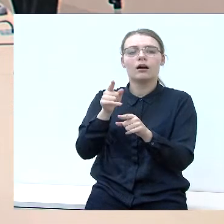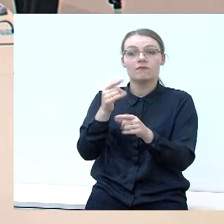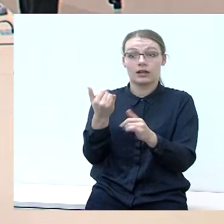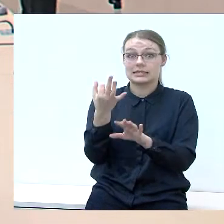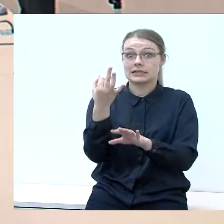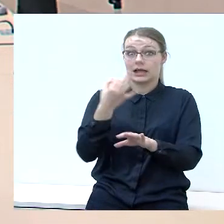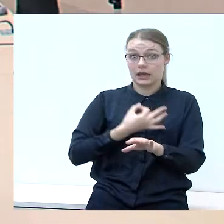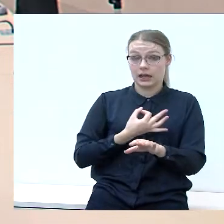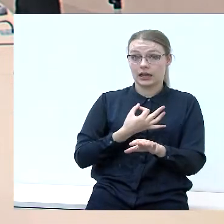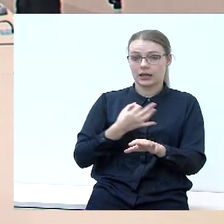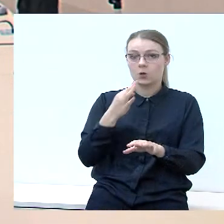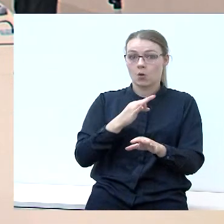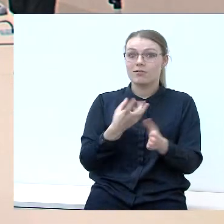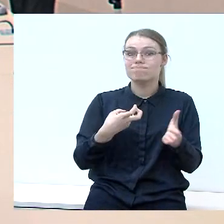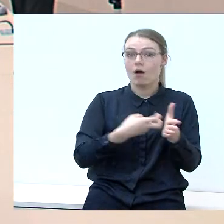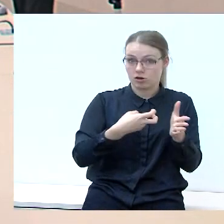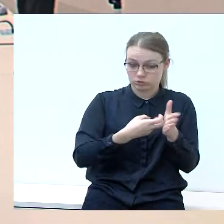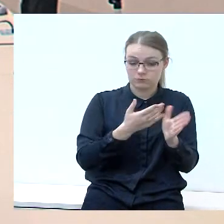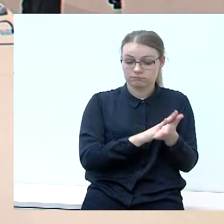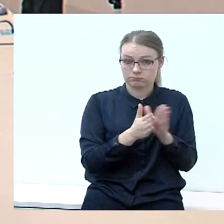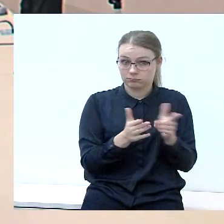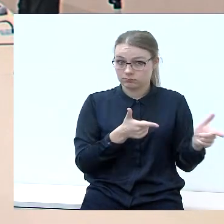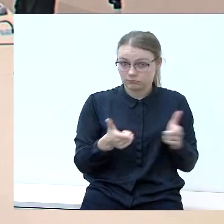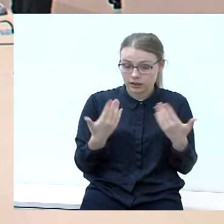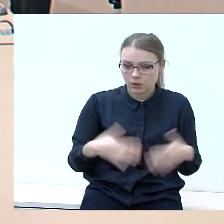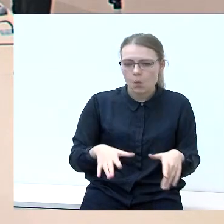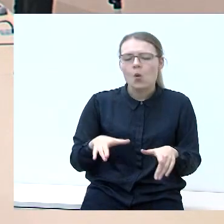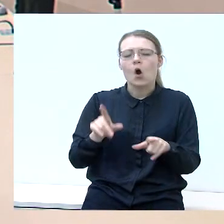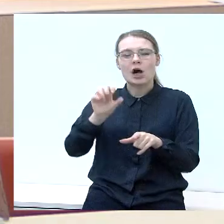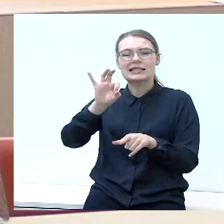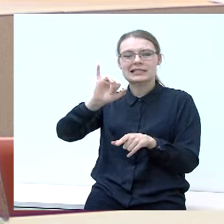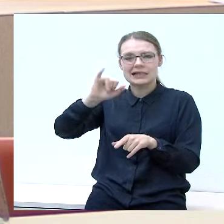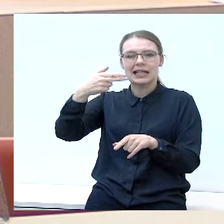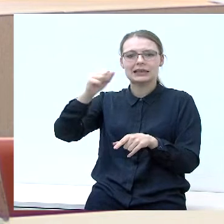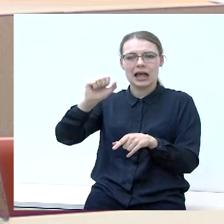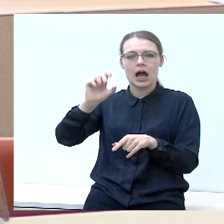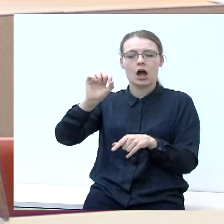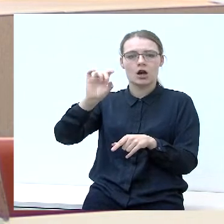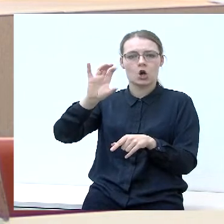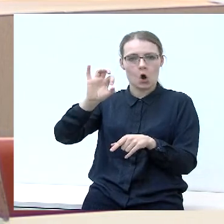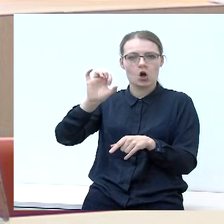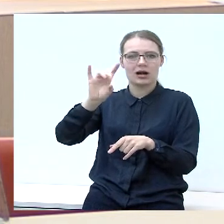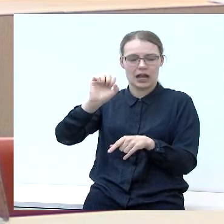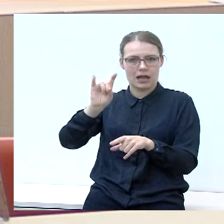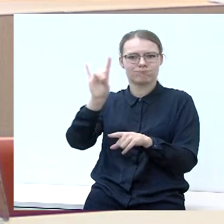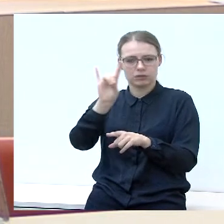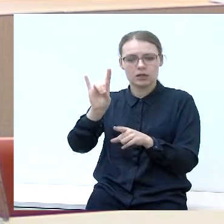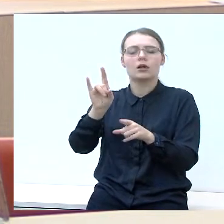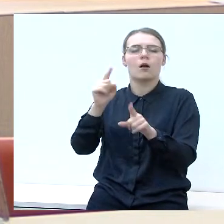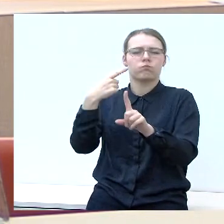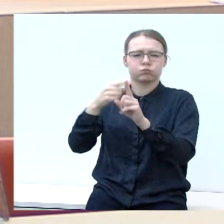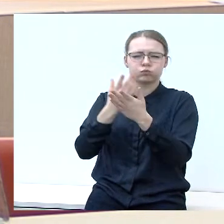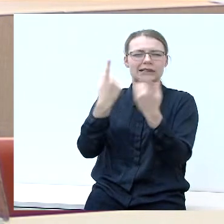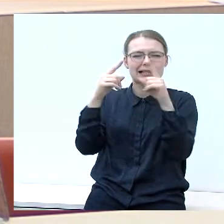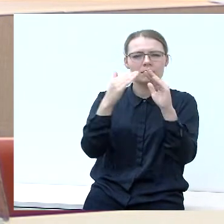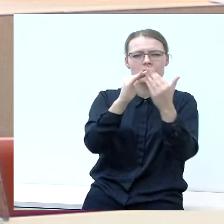yra arklių paštas atvarkytas, sinagogos ne. Yra Lioteronų bažnyčiai, daug nuostabių objektų, paveldo objektų,